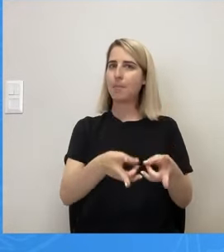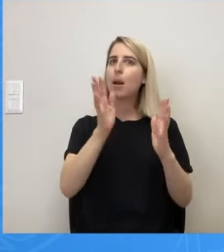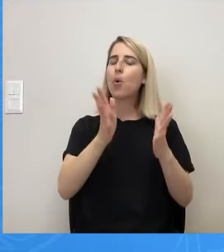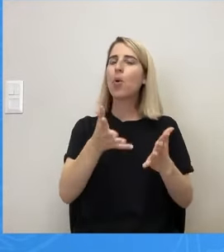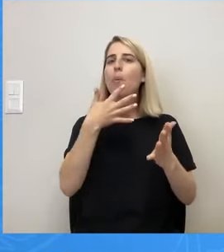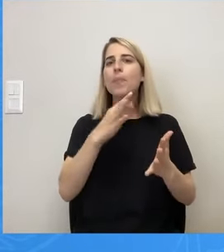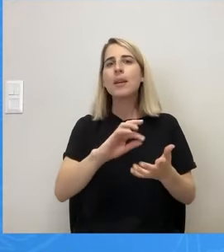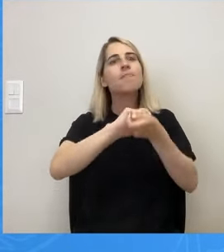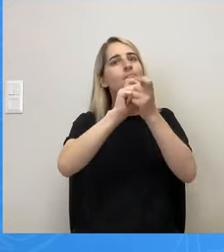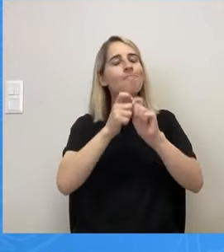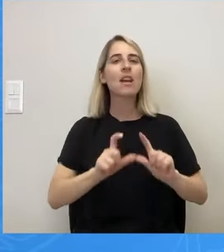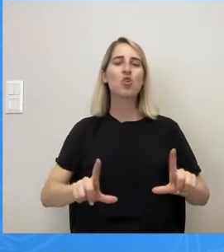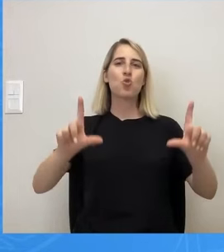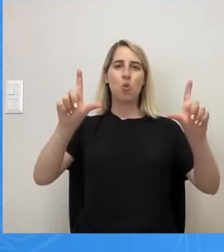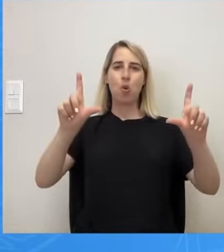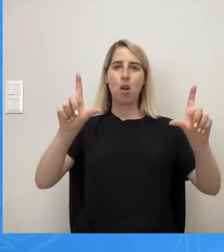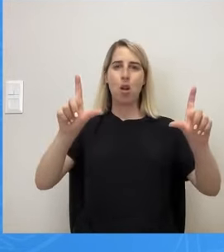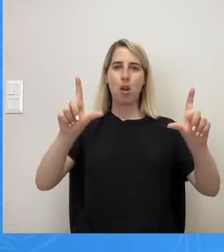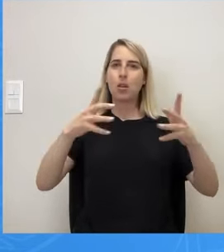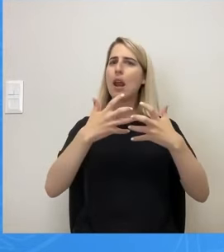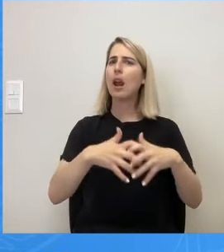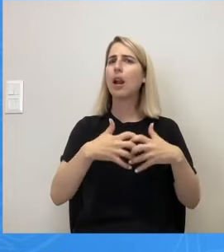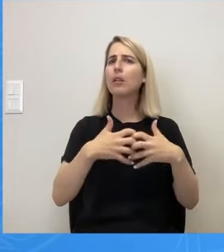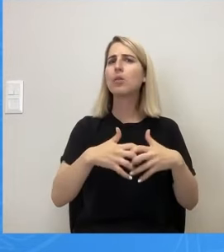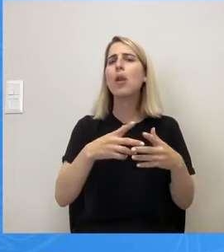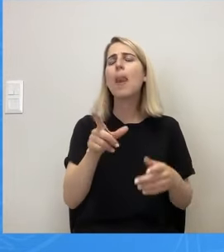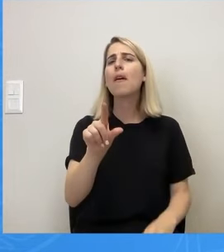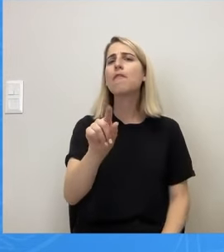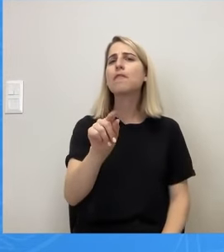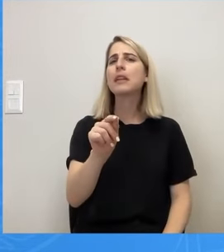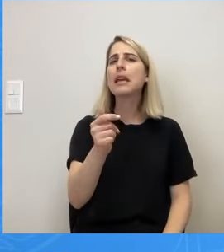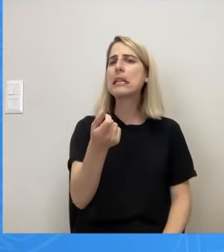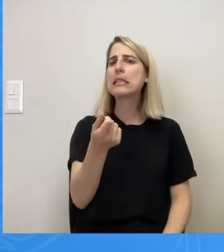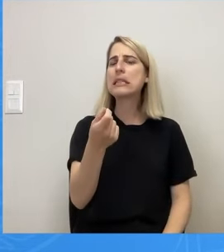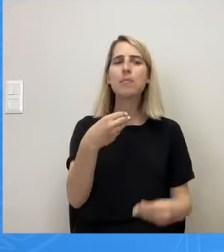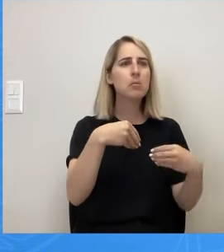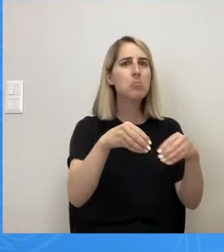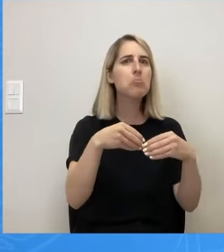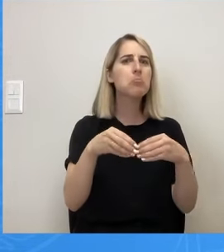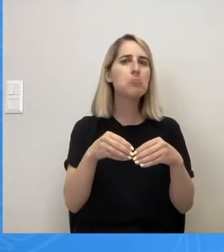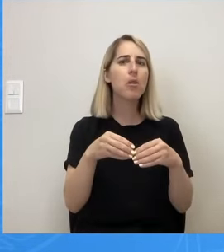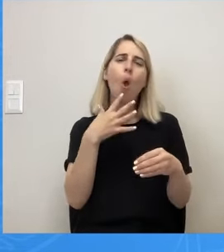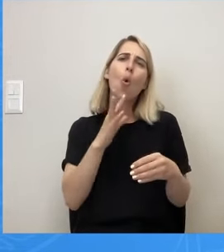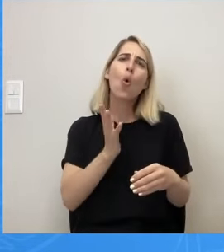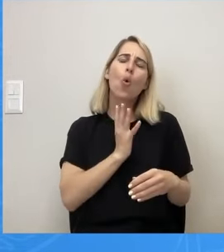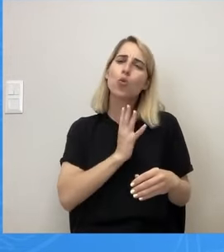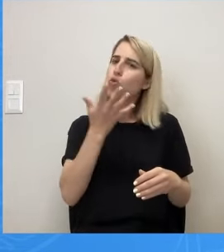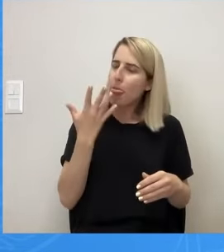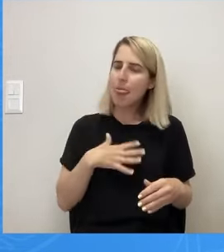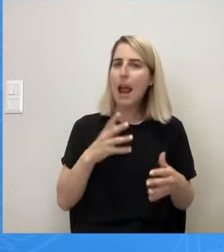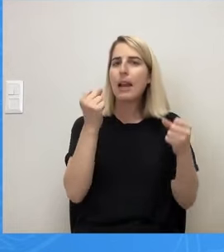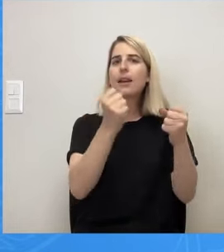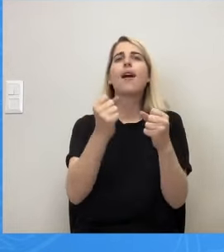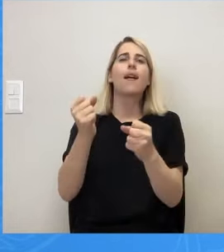μπορούν να λειτουργήσουν σαν εντευκτήρια, με φτηνές τιμές, γιατί ο κόσμος θέλει και να κάθεται κάπου όταν πηγαίνει για να